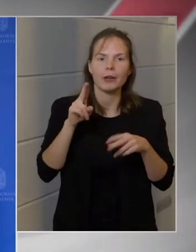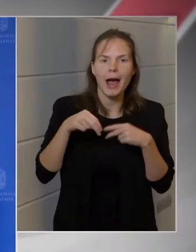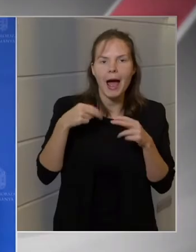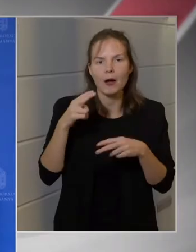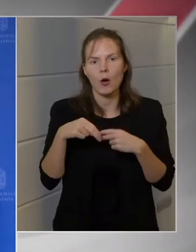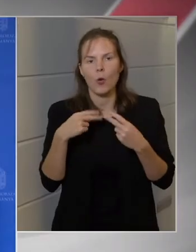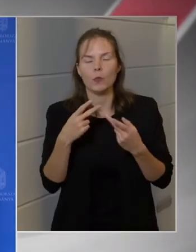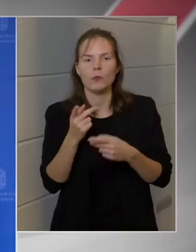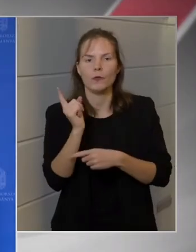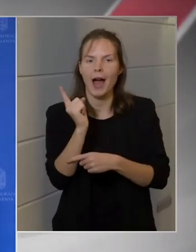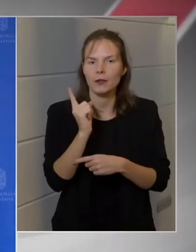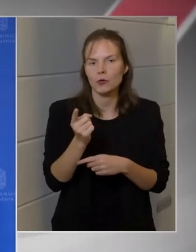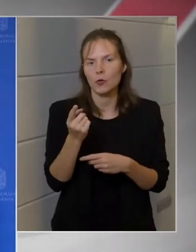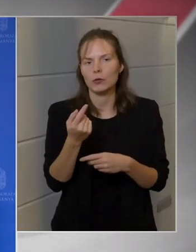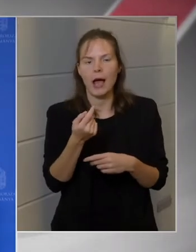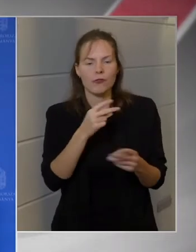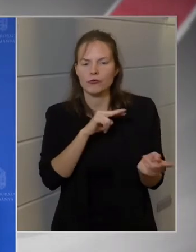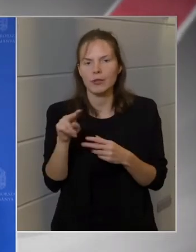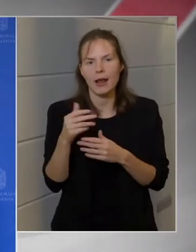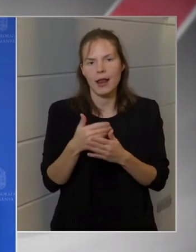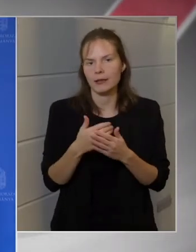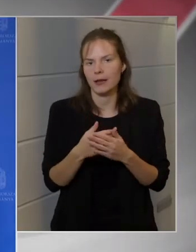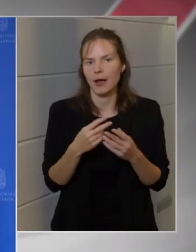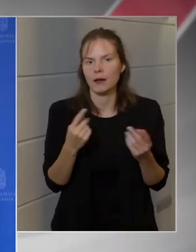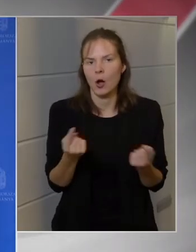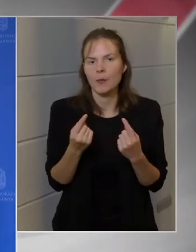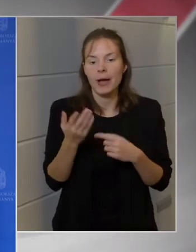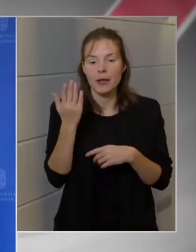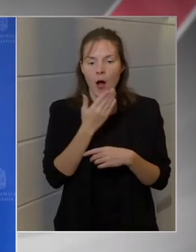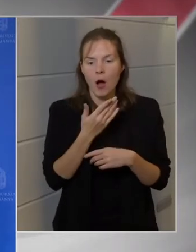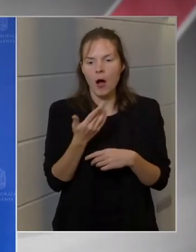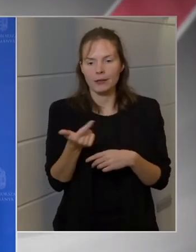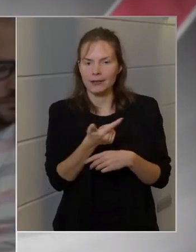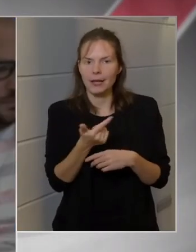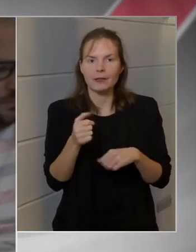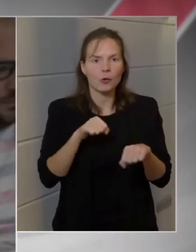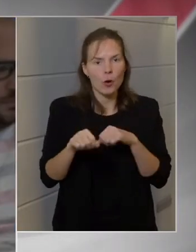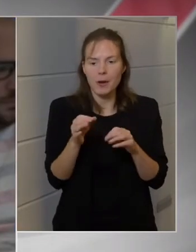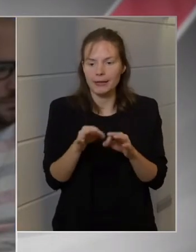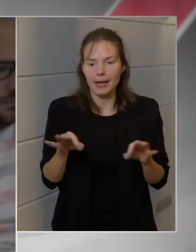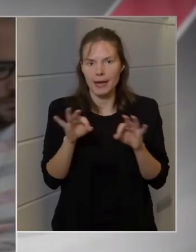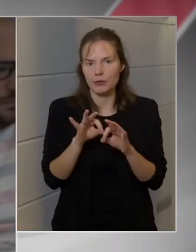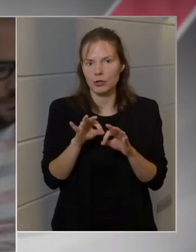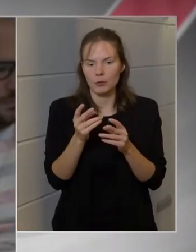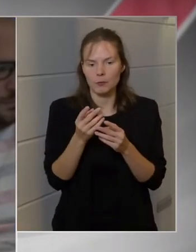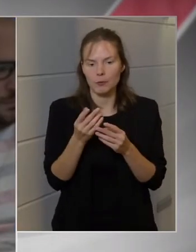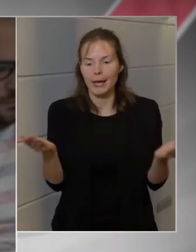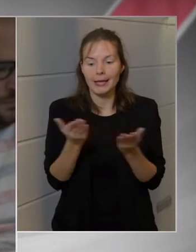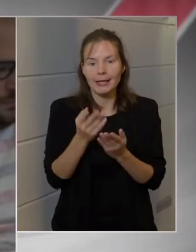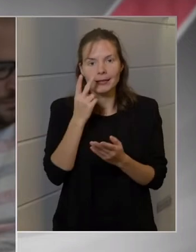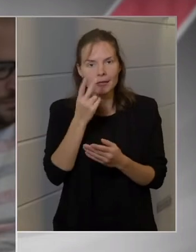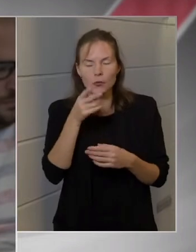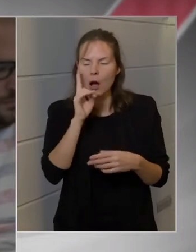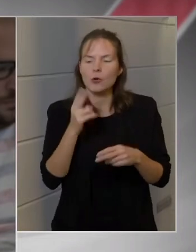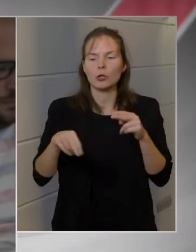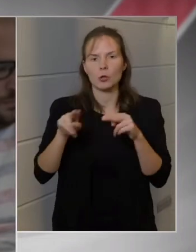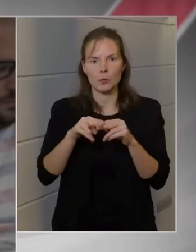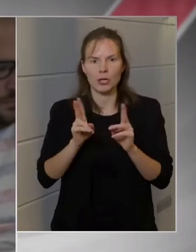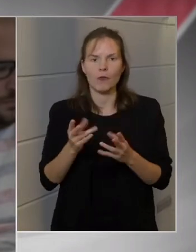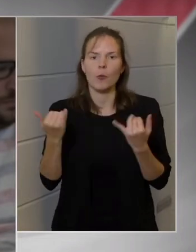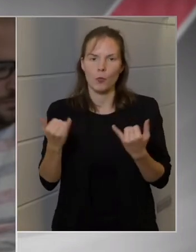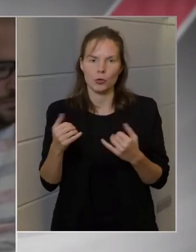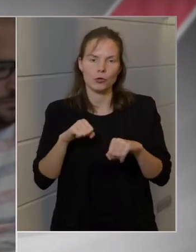teri kampány legyen, mert még egyszer mondom, ha két kormányzat teljesítményt teszünk egymás mellé, akkor nagyon nagy többsége van a